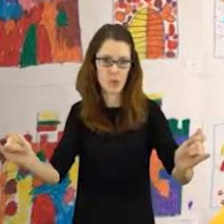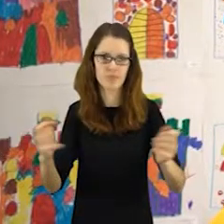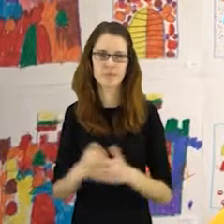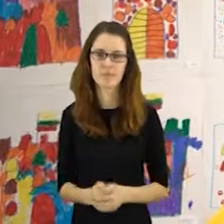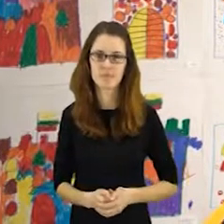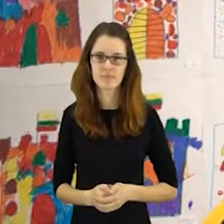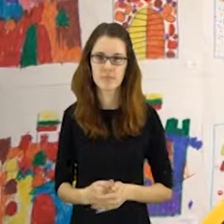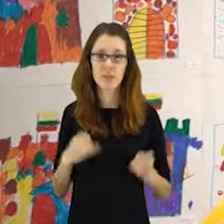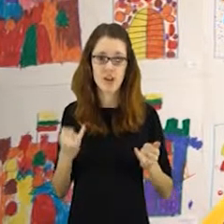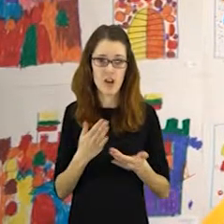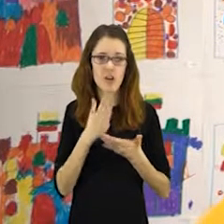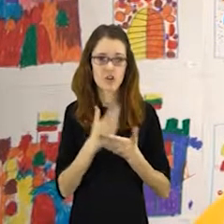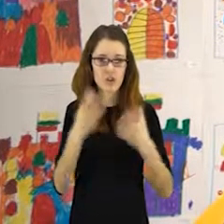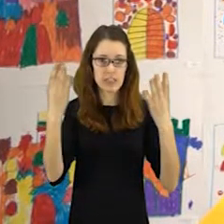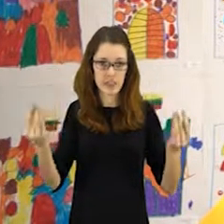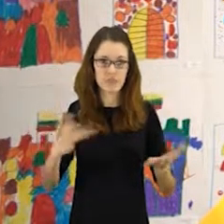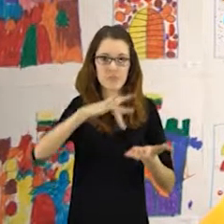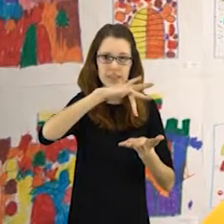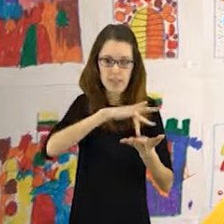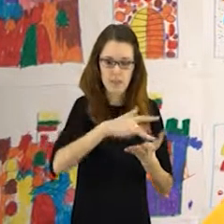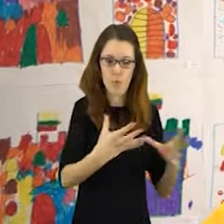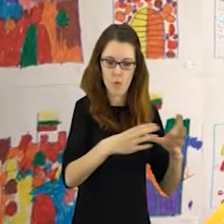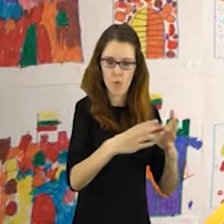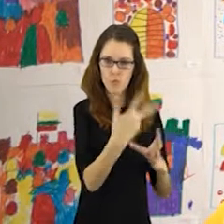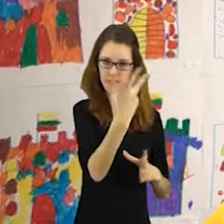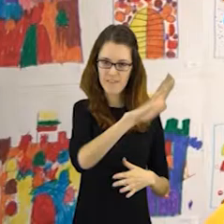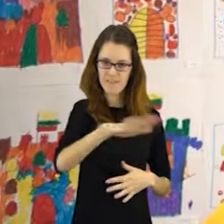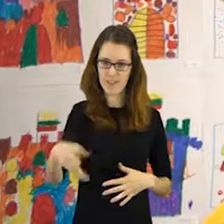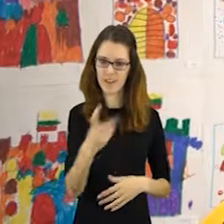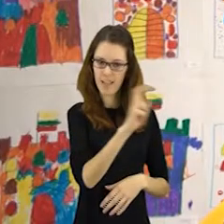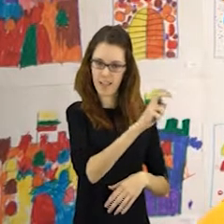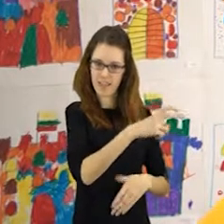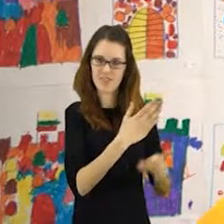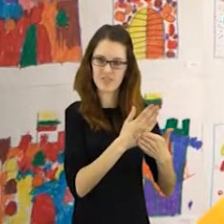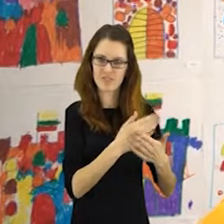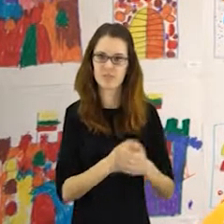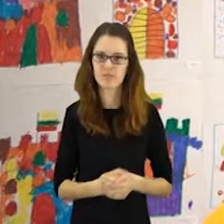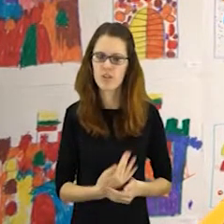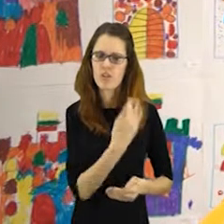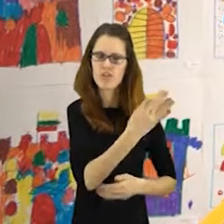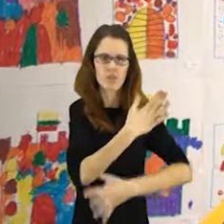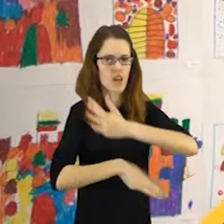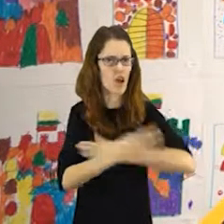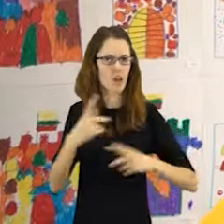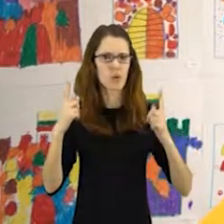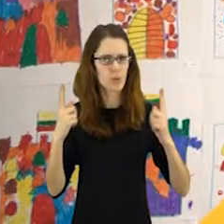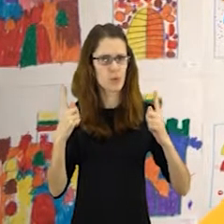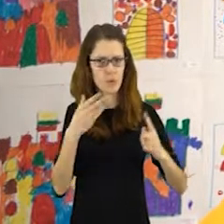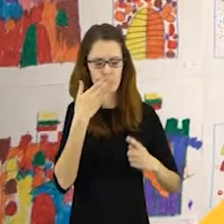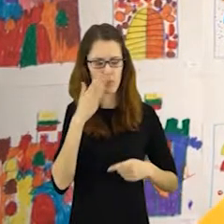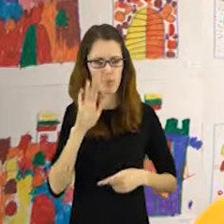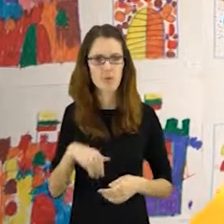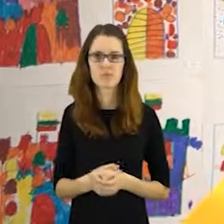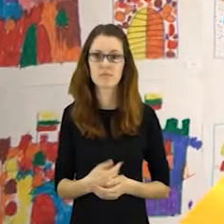bedruomenėje. Ir šiandien dienai mes turime dienos grupę, kurie lanko trys mūsų šiauliečiai vaikai. Turintis sunkia